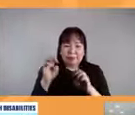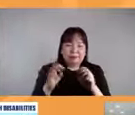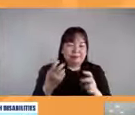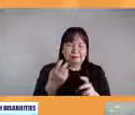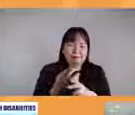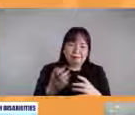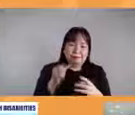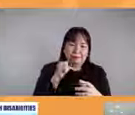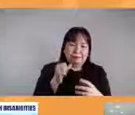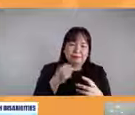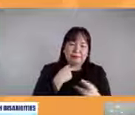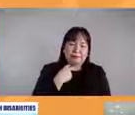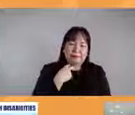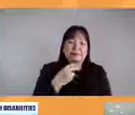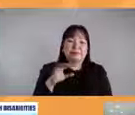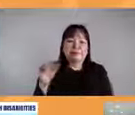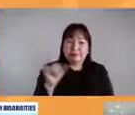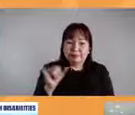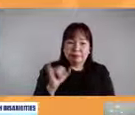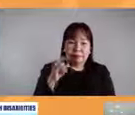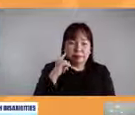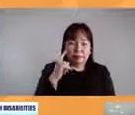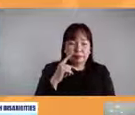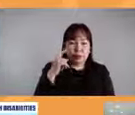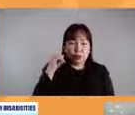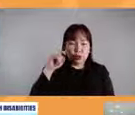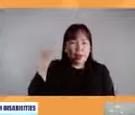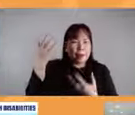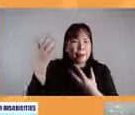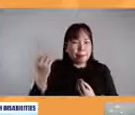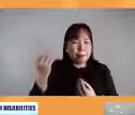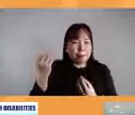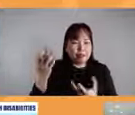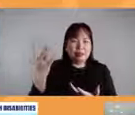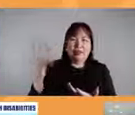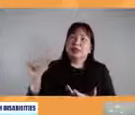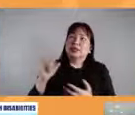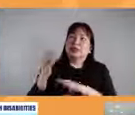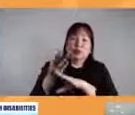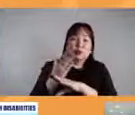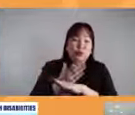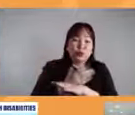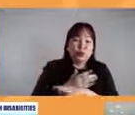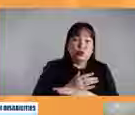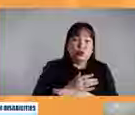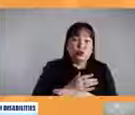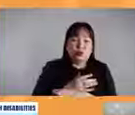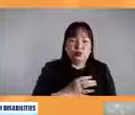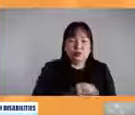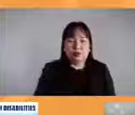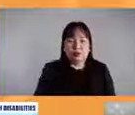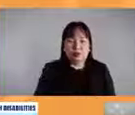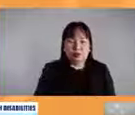we also need to upgrade or kumbaga we have to i-attune into modern